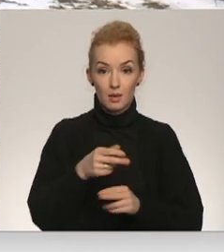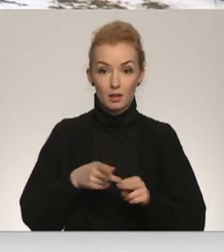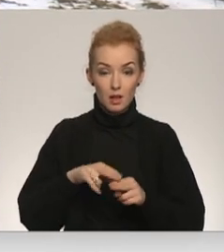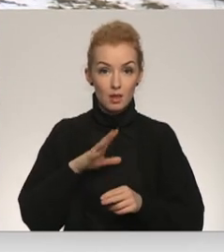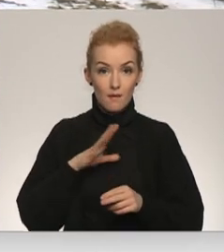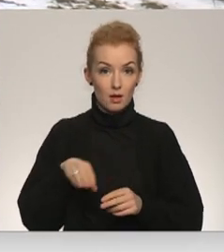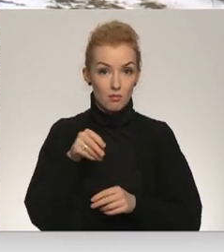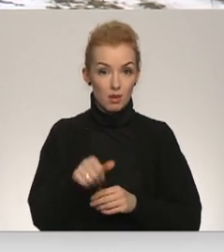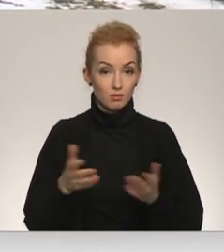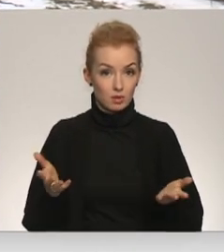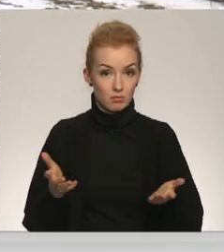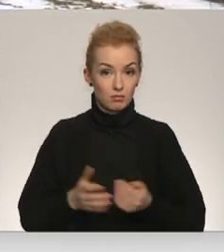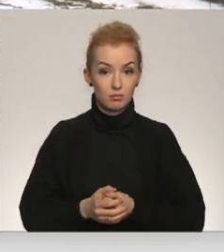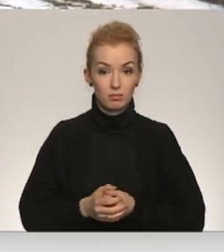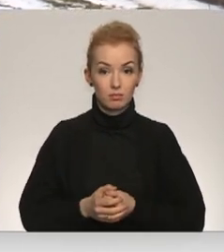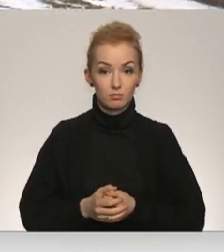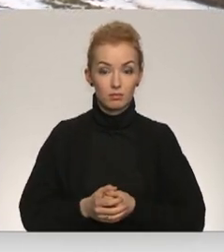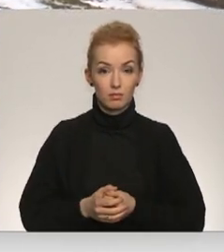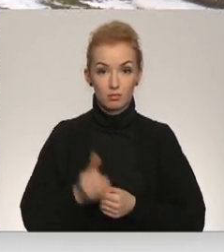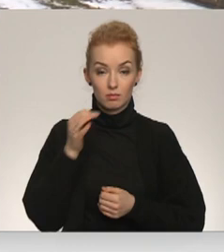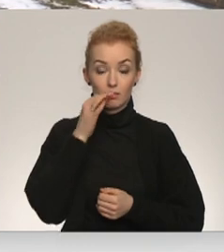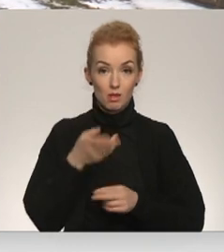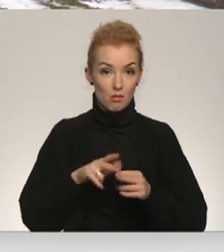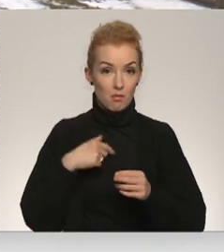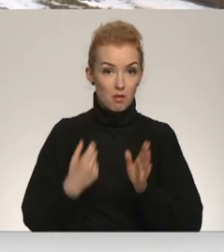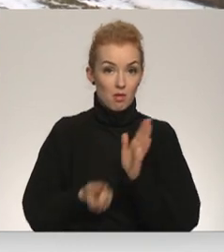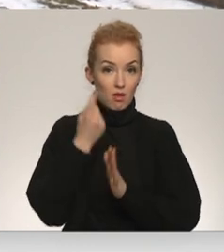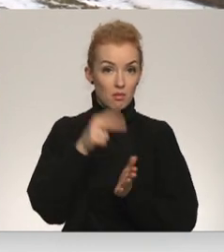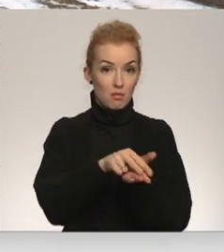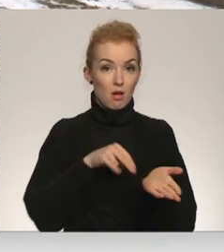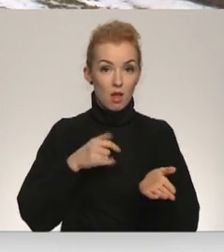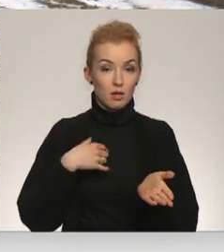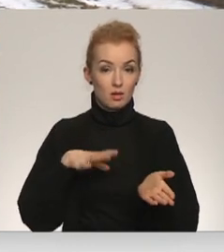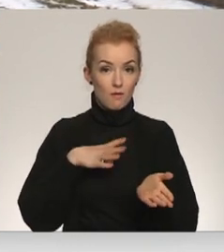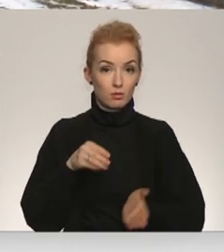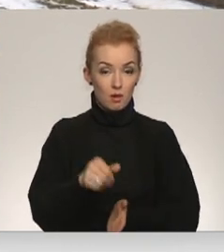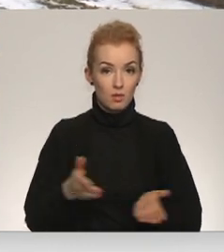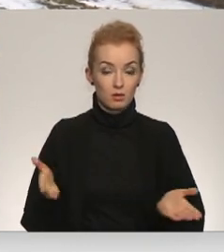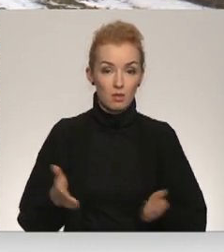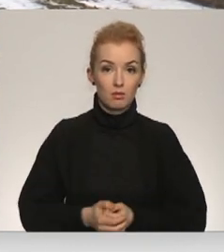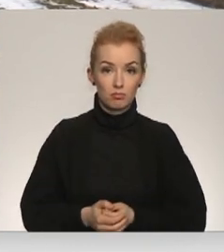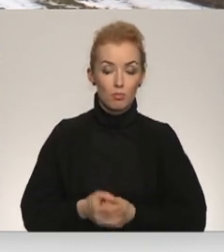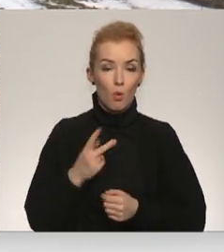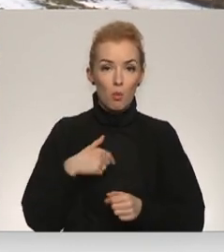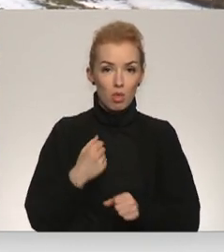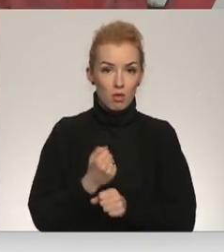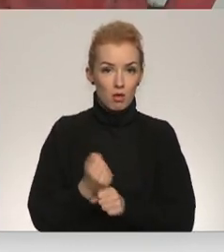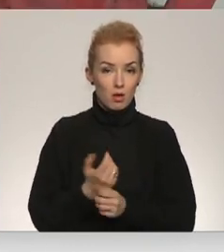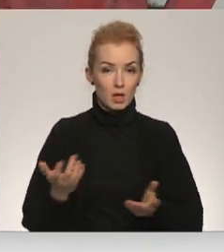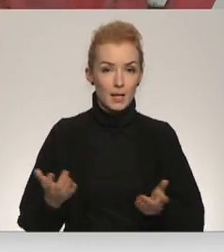samaksāt. Man jau parācies, ja es nevaru samaksāt. Ja es nevaru samaksāt, ko lai dar?